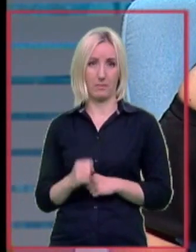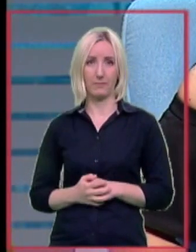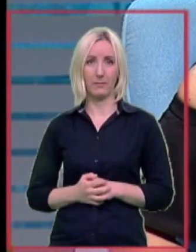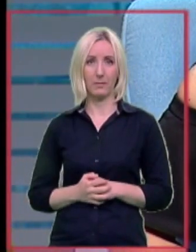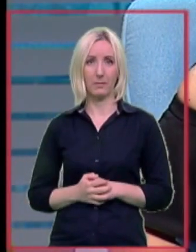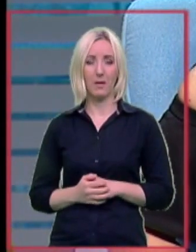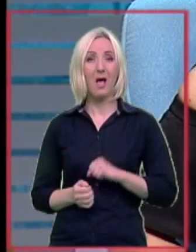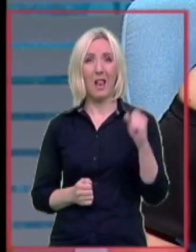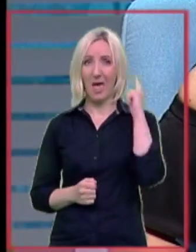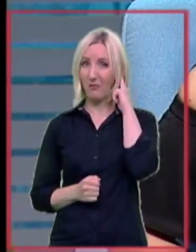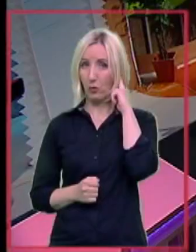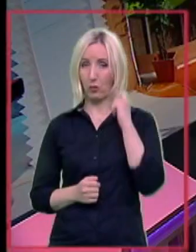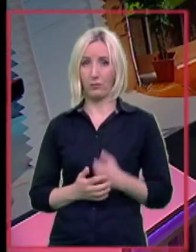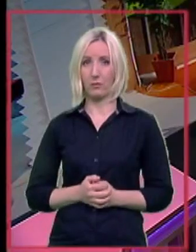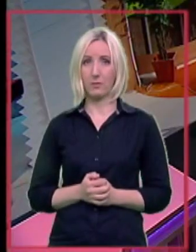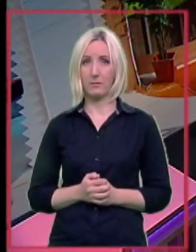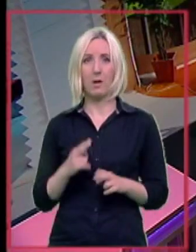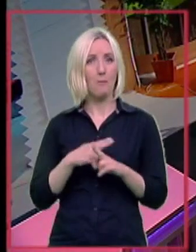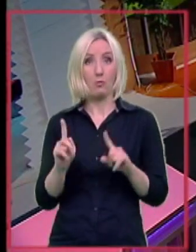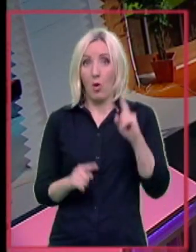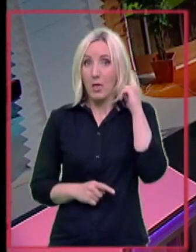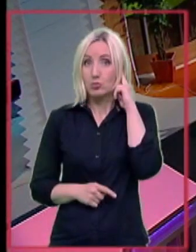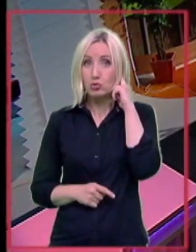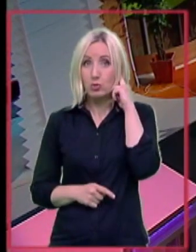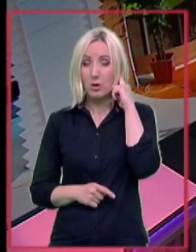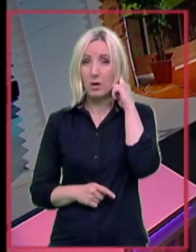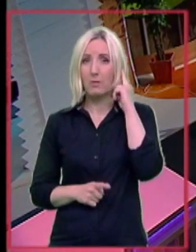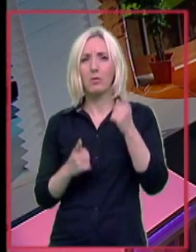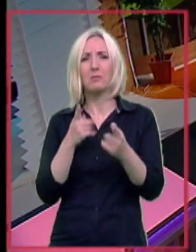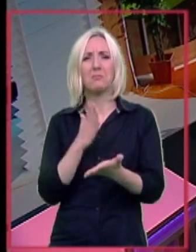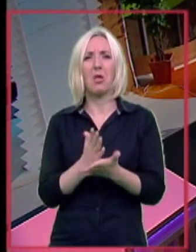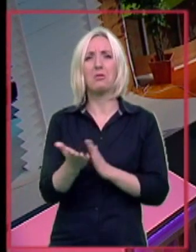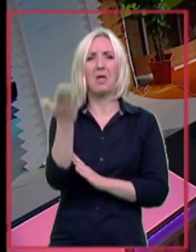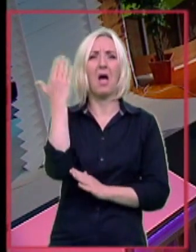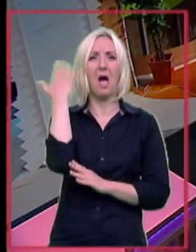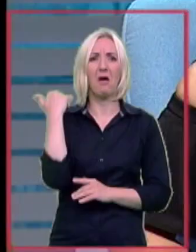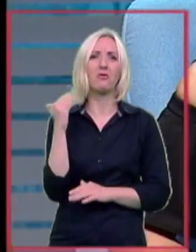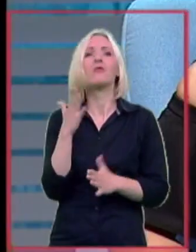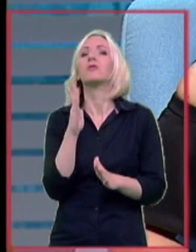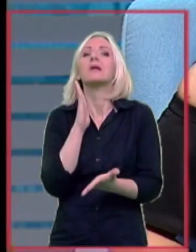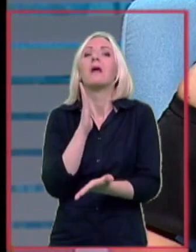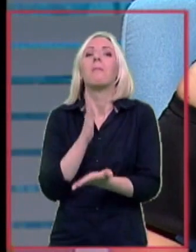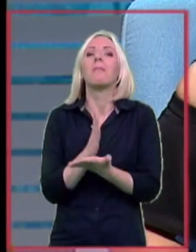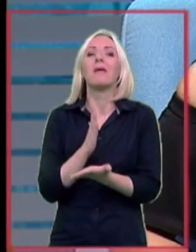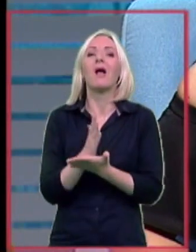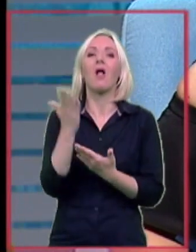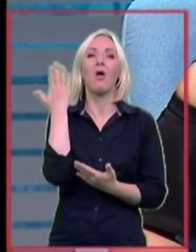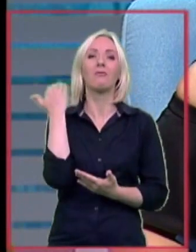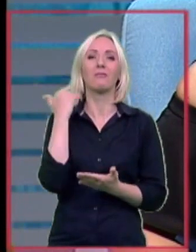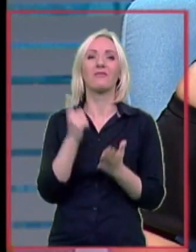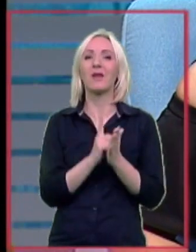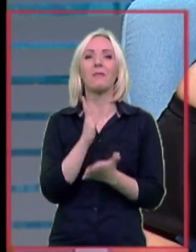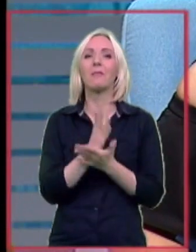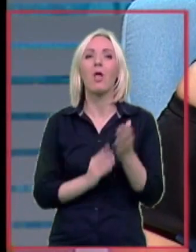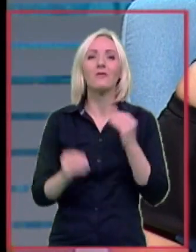da potpuno ne čujem. Tada, to je bilo davno, jer verovatno nisu postojala neka veća